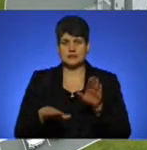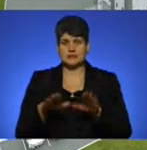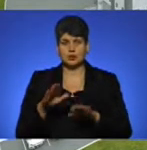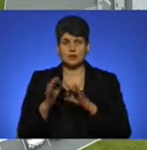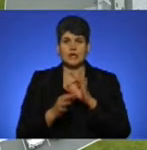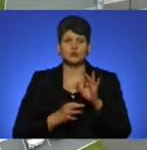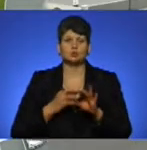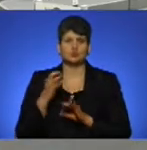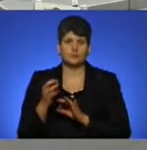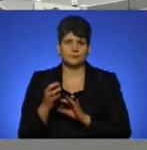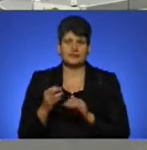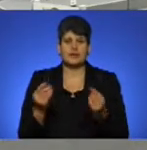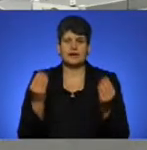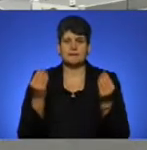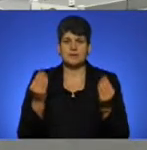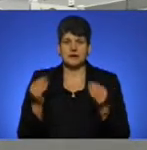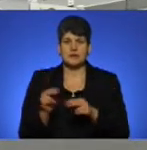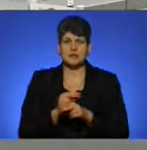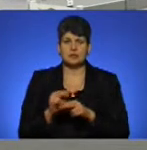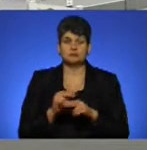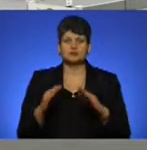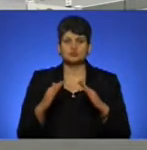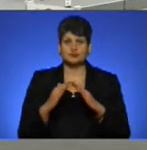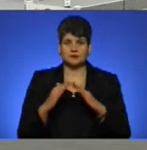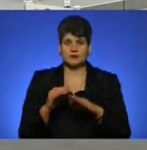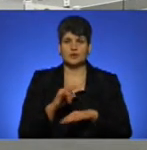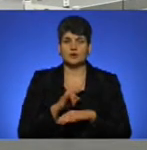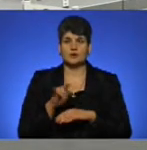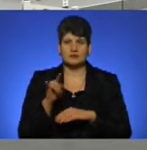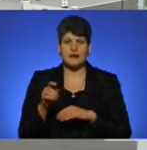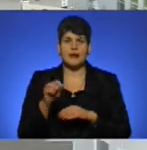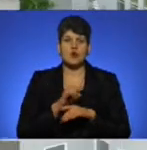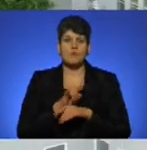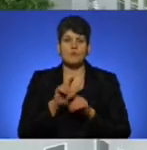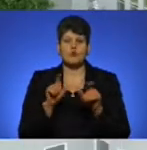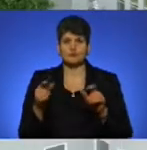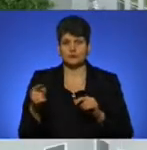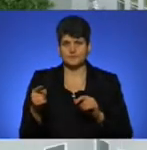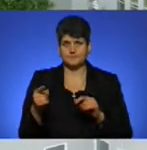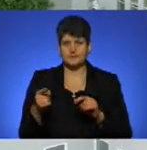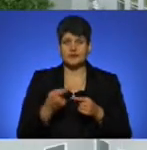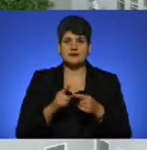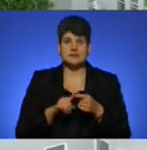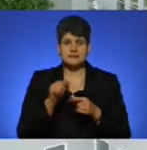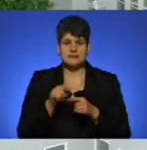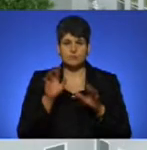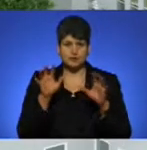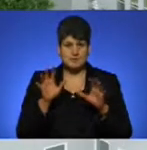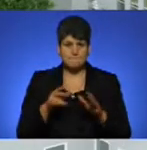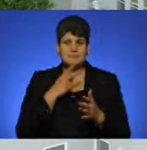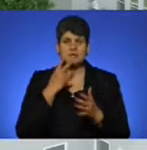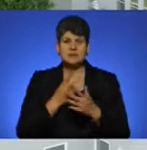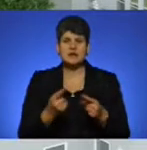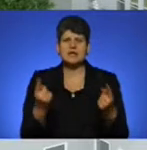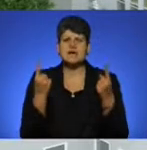добу. Капітальний ремонт будівлі аеровокзалу аеропорту Тернопіль В рамках даної концепції передбачається